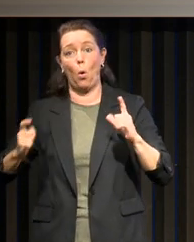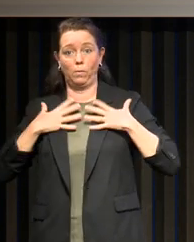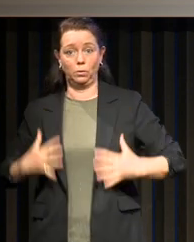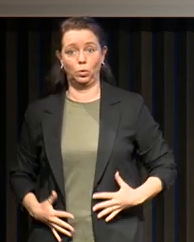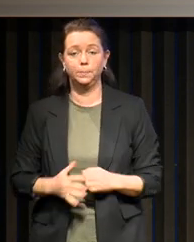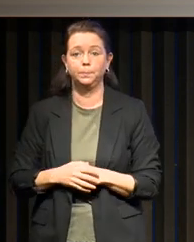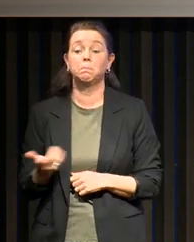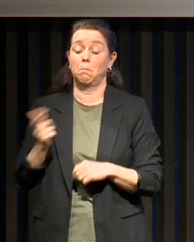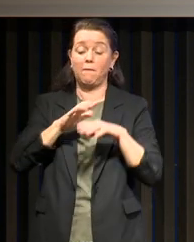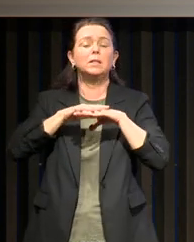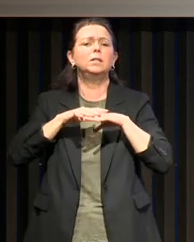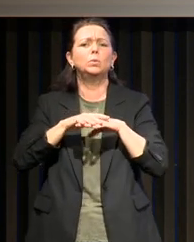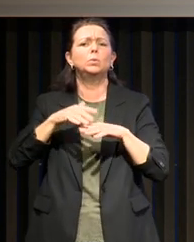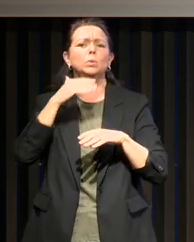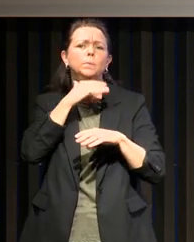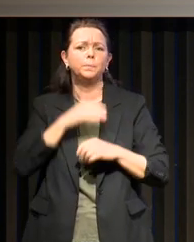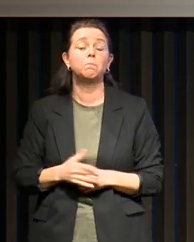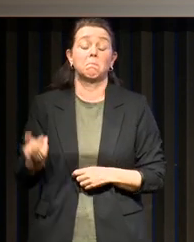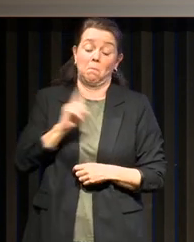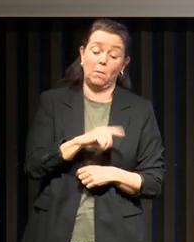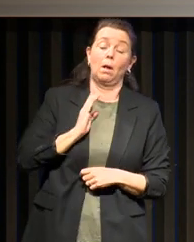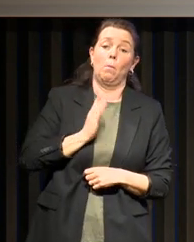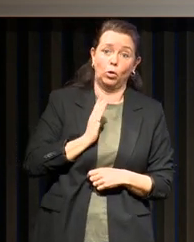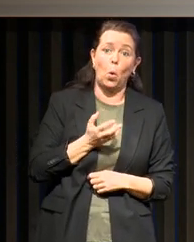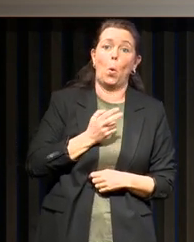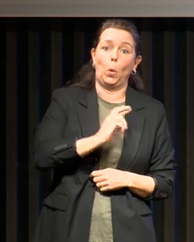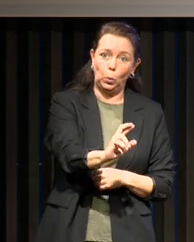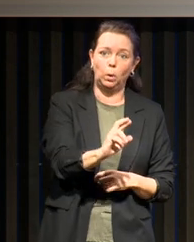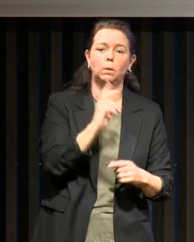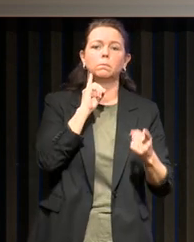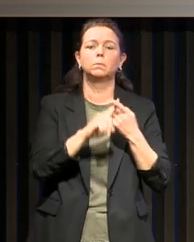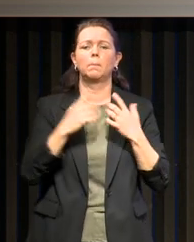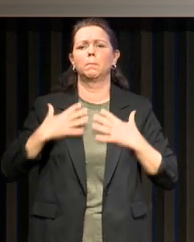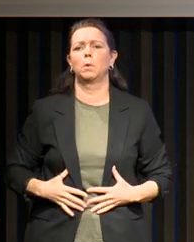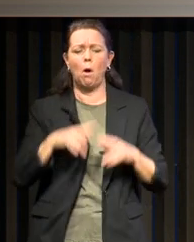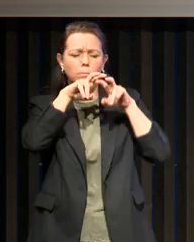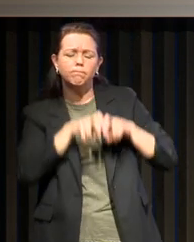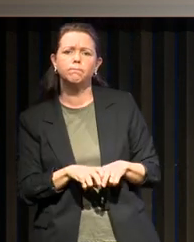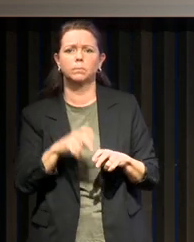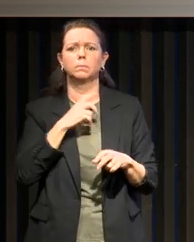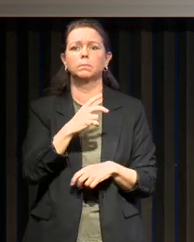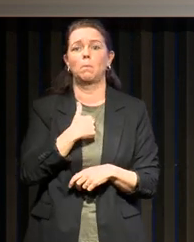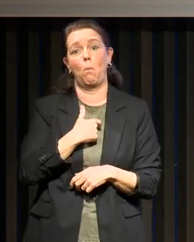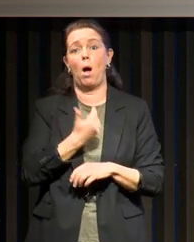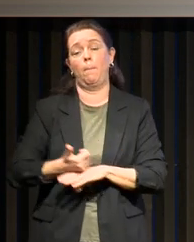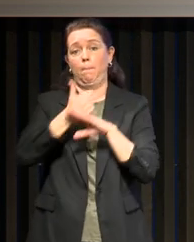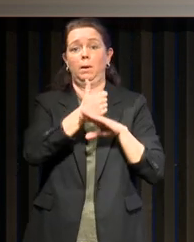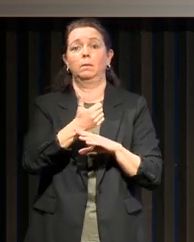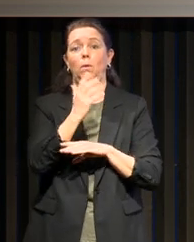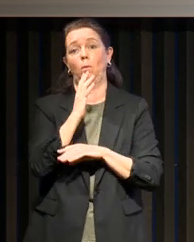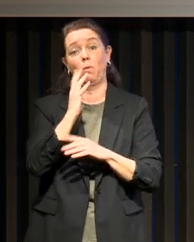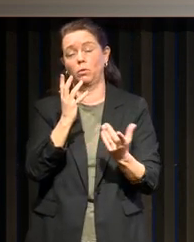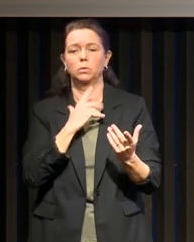où j'ai un poste de maître de conférence en physiologie dans le service du professeur Philippe. Alors